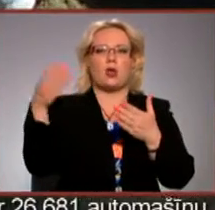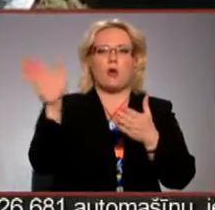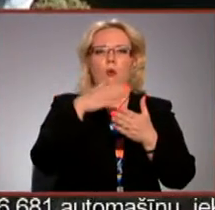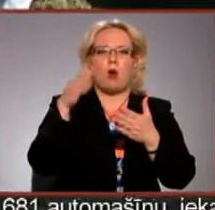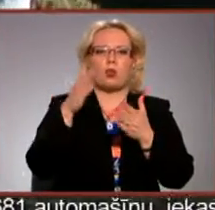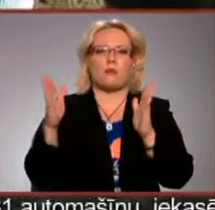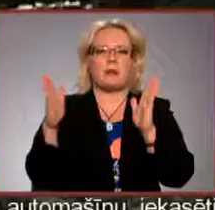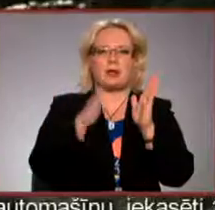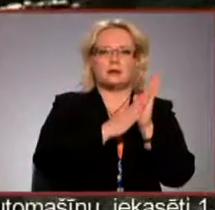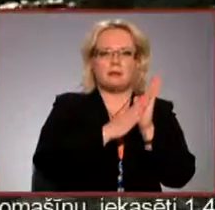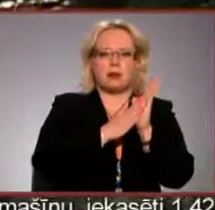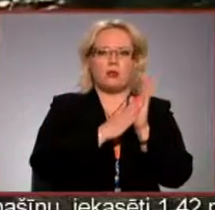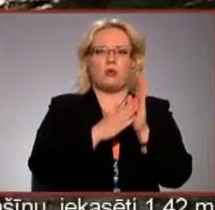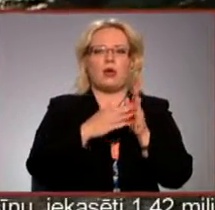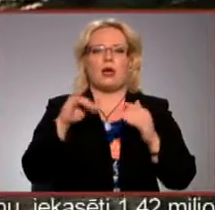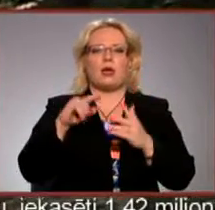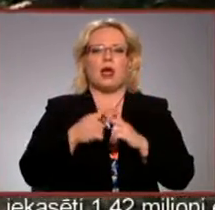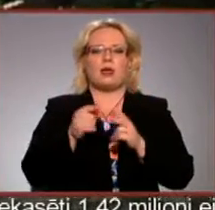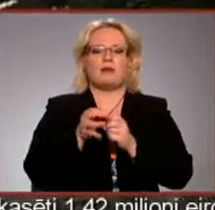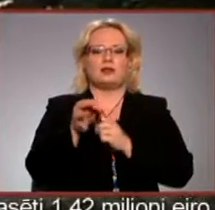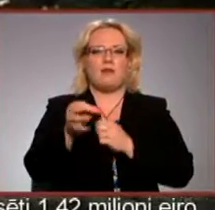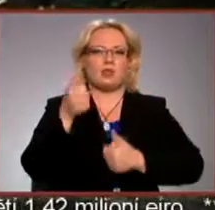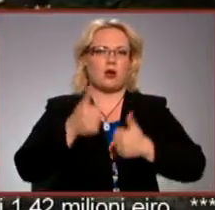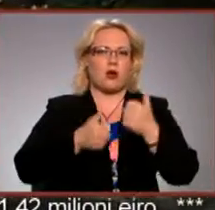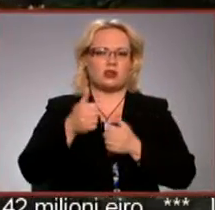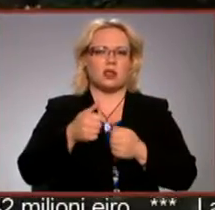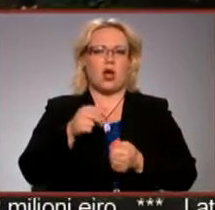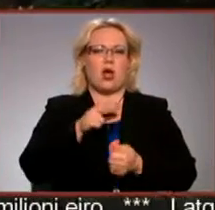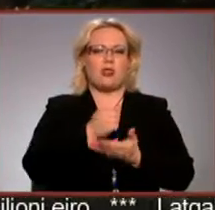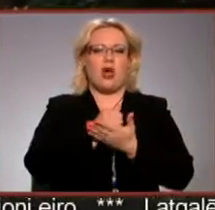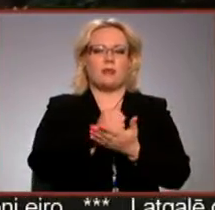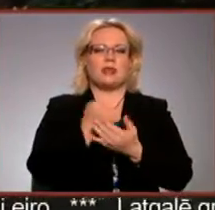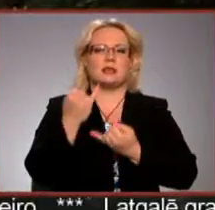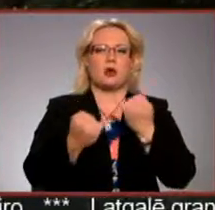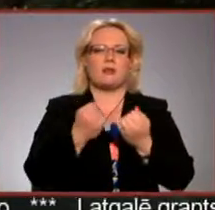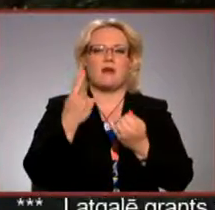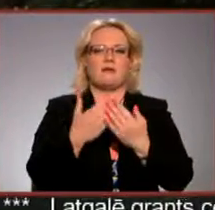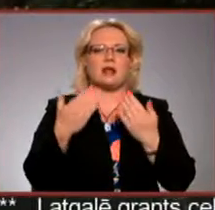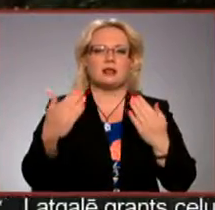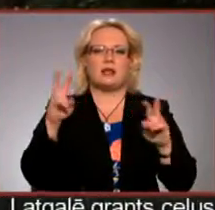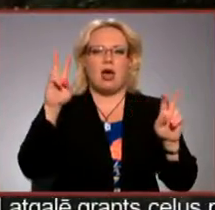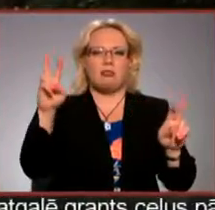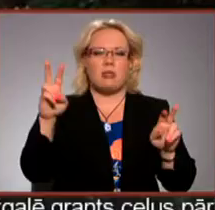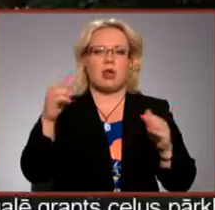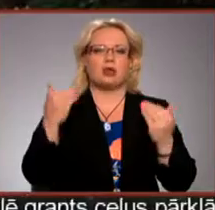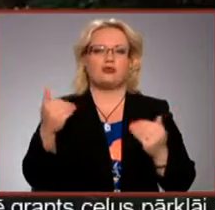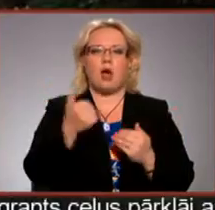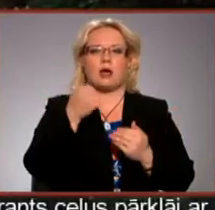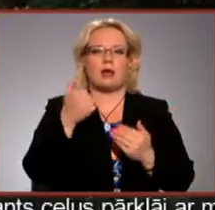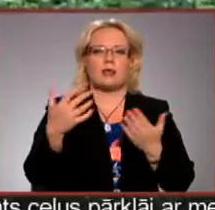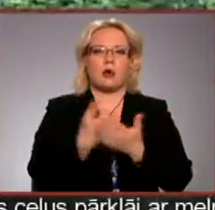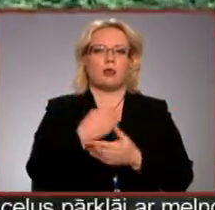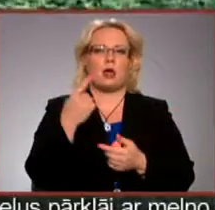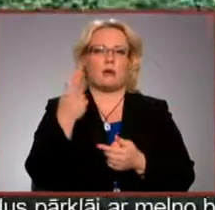piestipinu klāt. Jelgavas novada konkursa nominācijās sakoptākā viensēta paudzes mantojums šogad iegūta